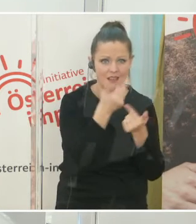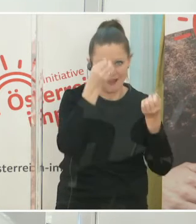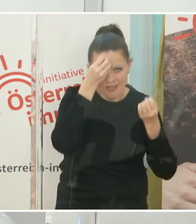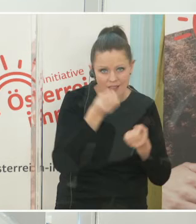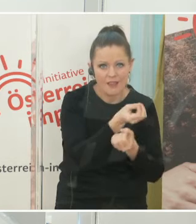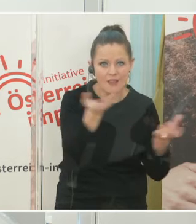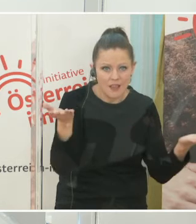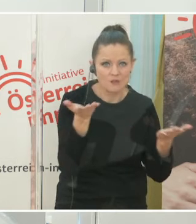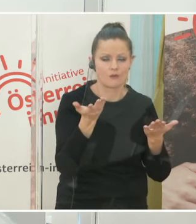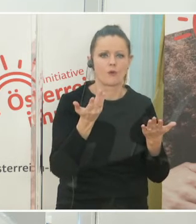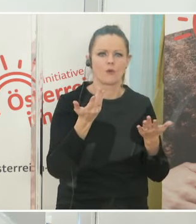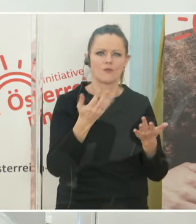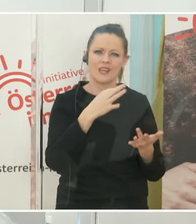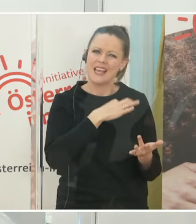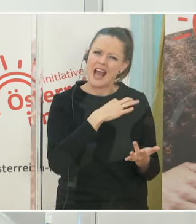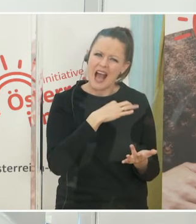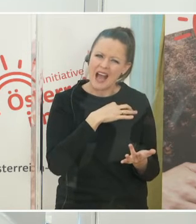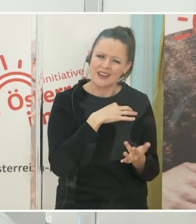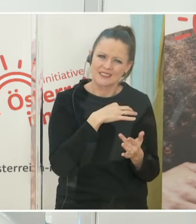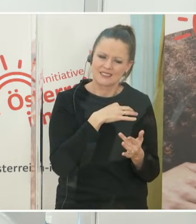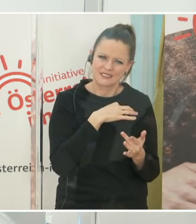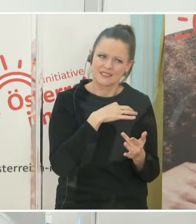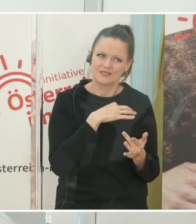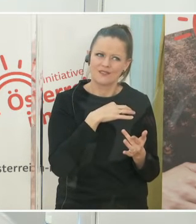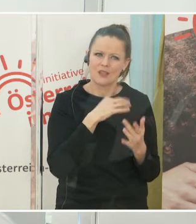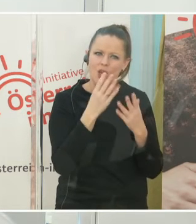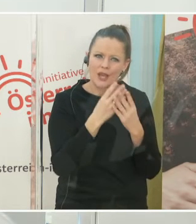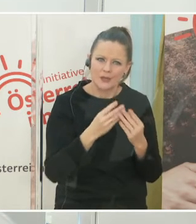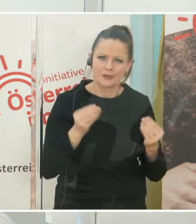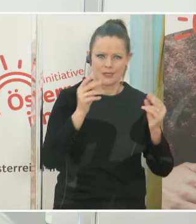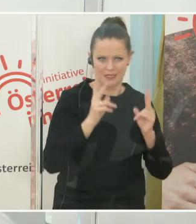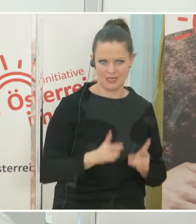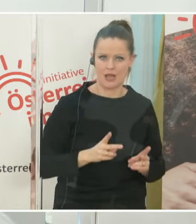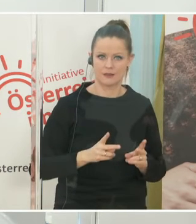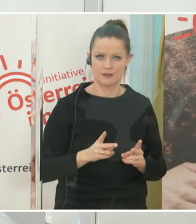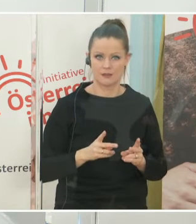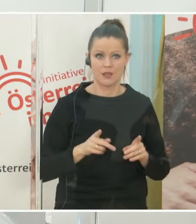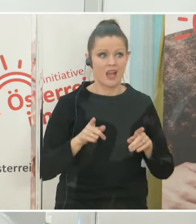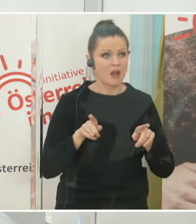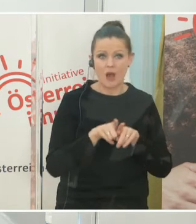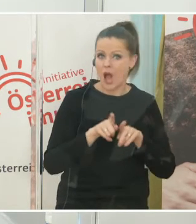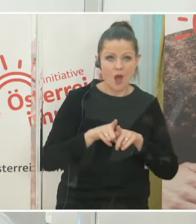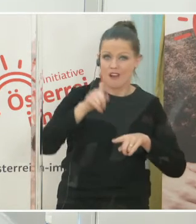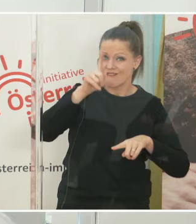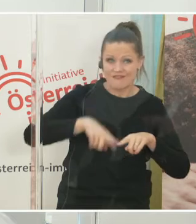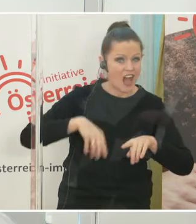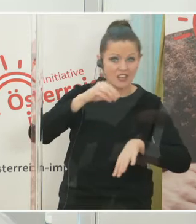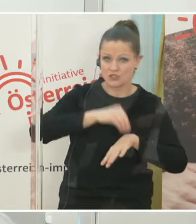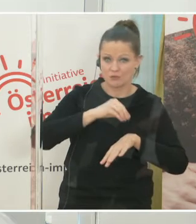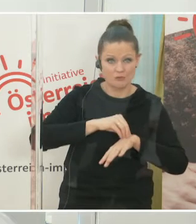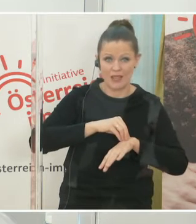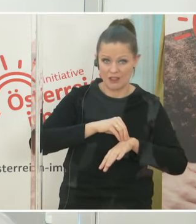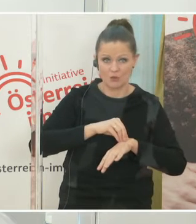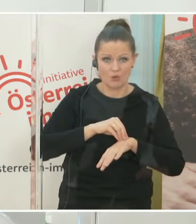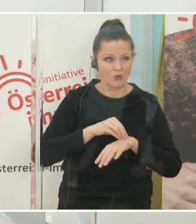und diesen Ängsten und Sorgen entgegenzukommen, aber auch, muss ich sagen, vielen Fehlmeldungen und Unwahrheiten